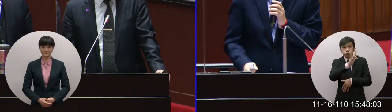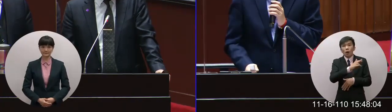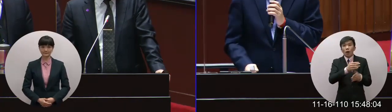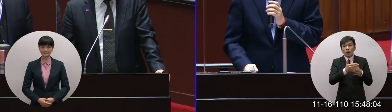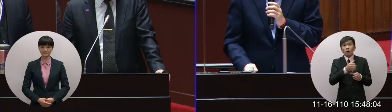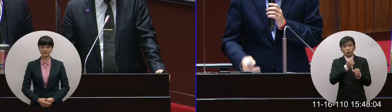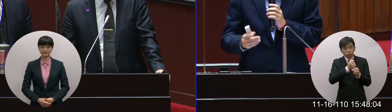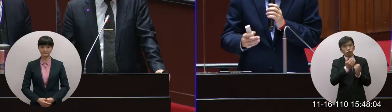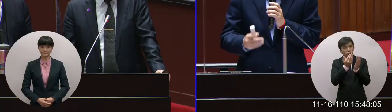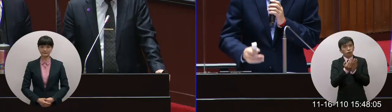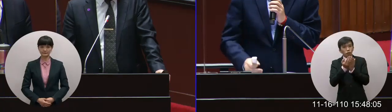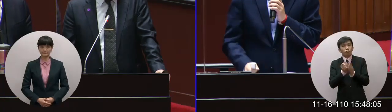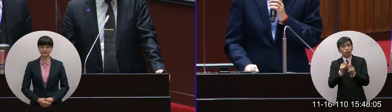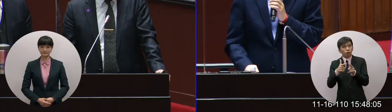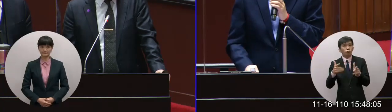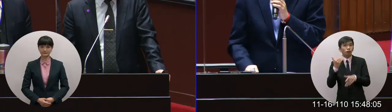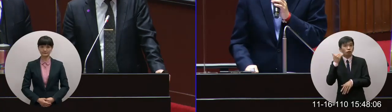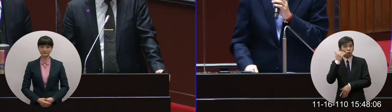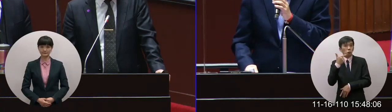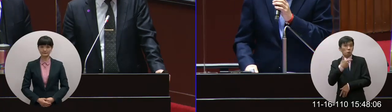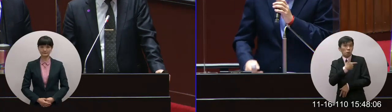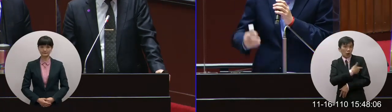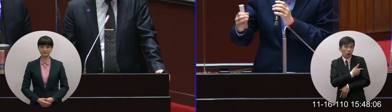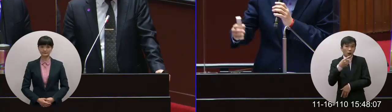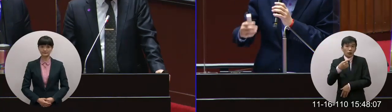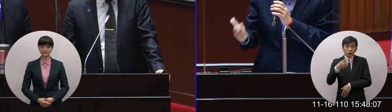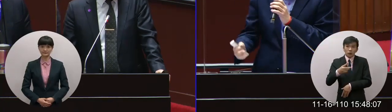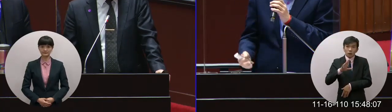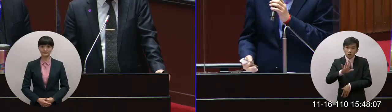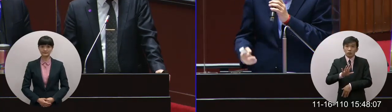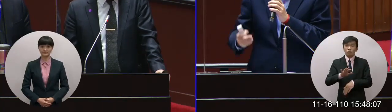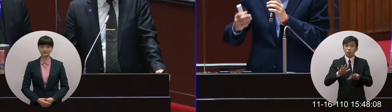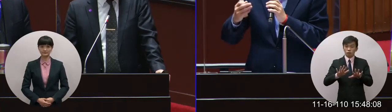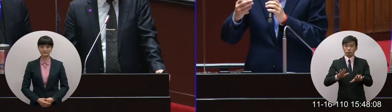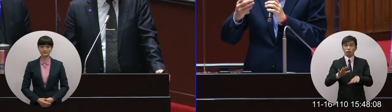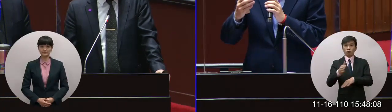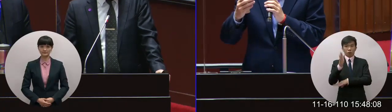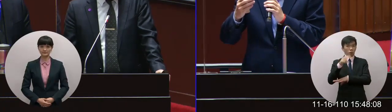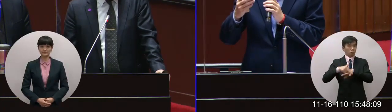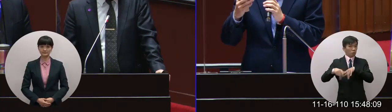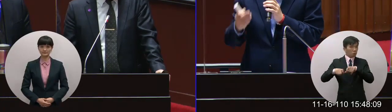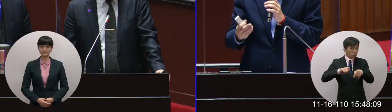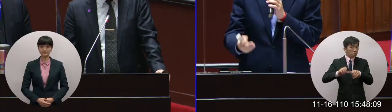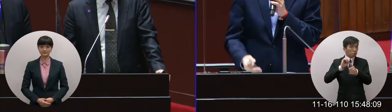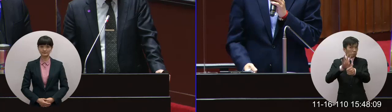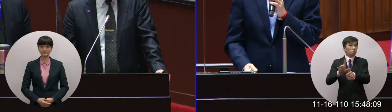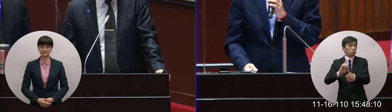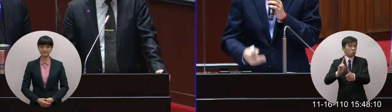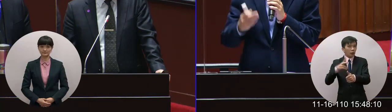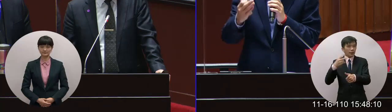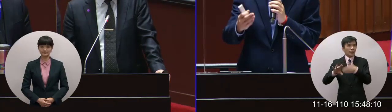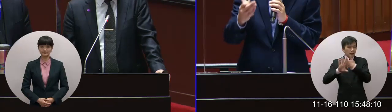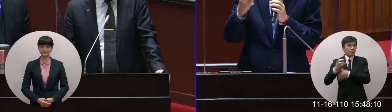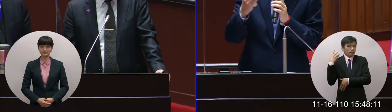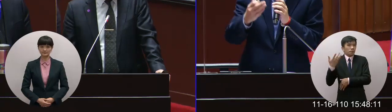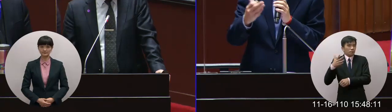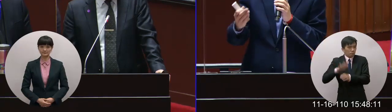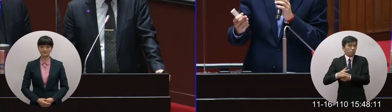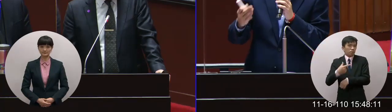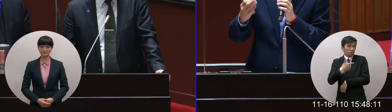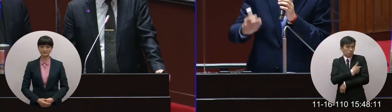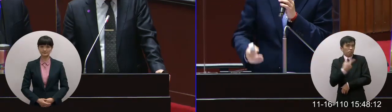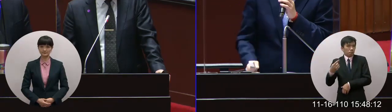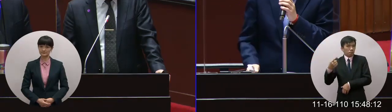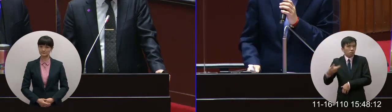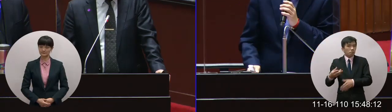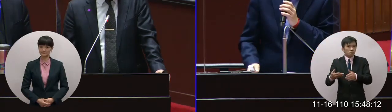的都不管打了一劑或兩劑高端的話你們現在一個政策就是要補答兩劑在一定適當的間